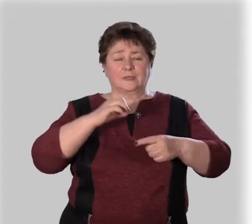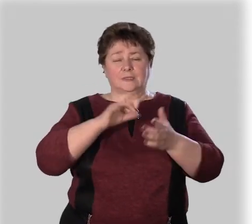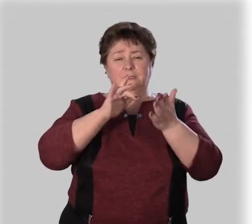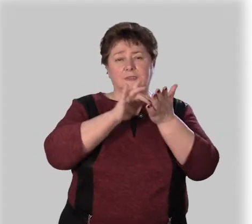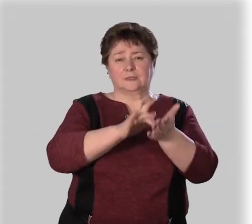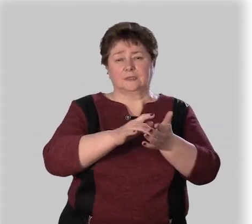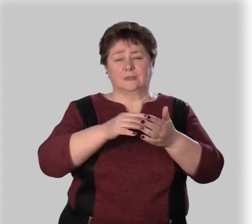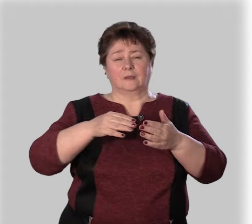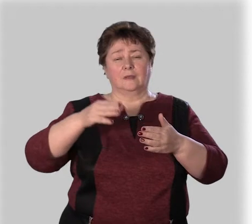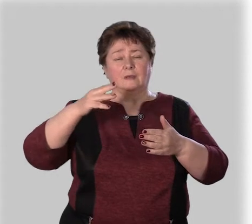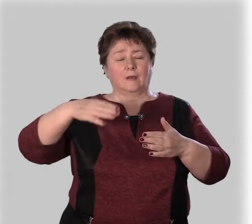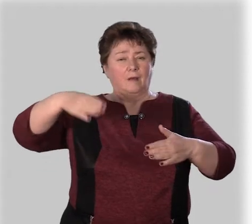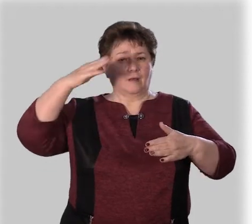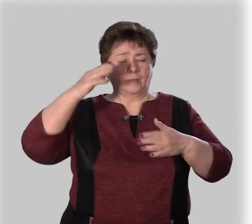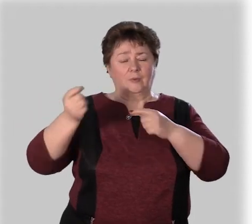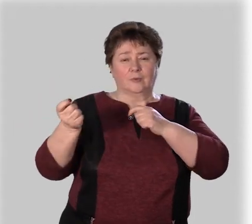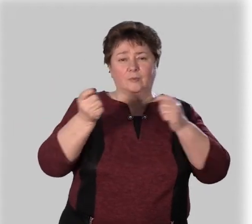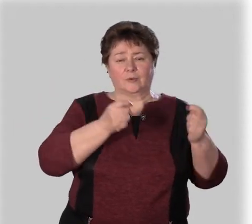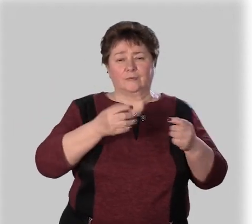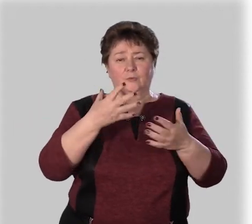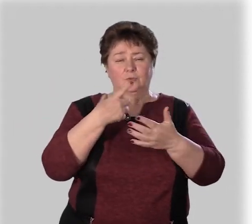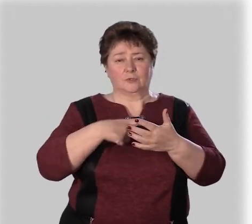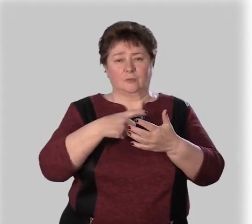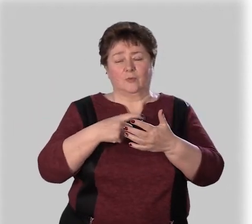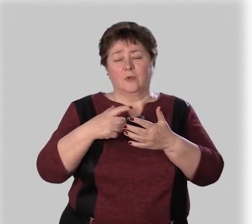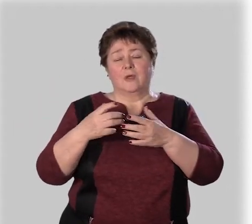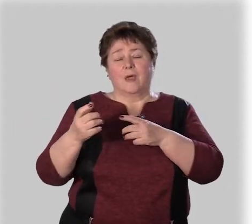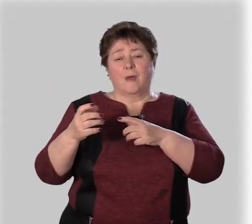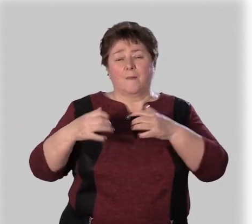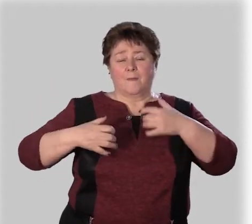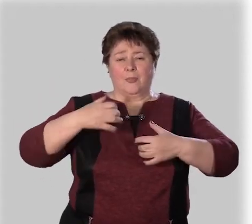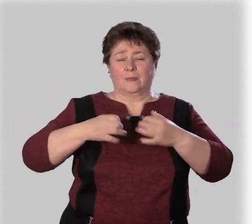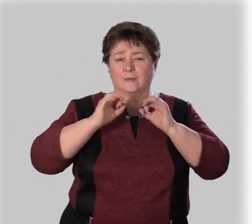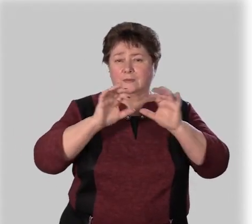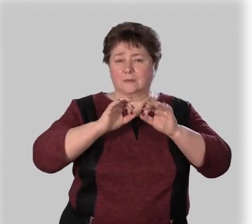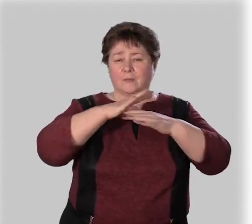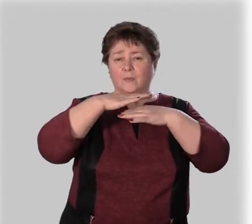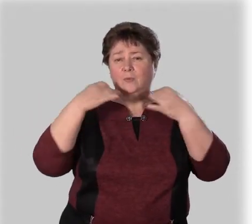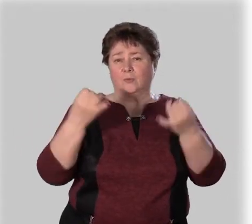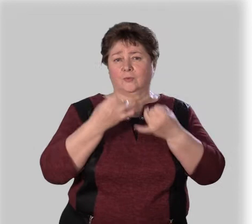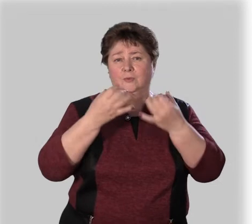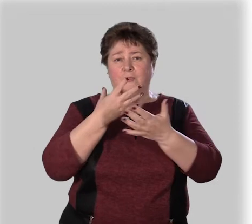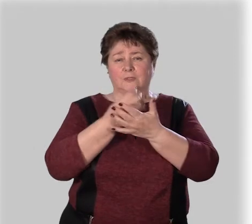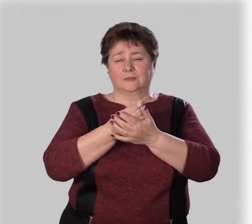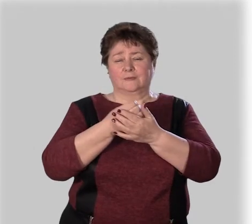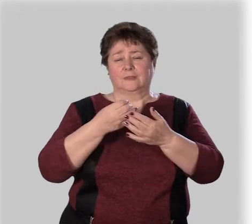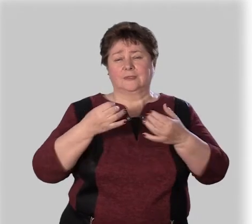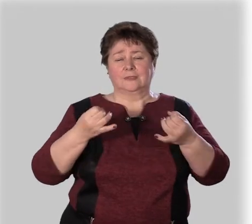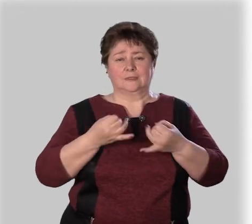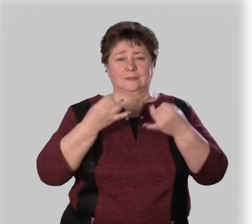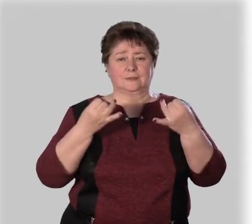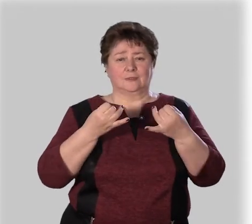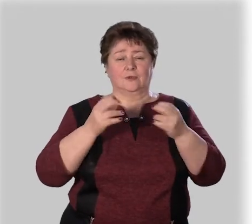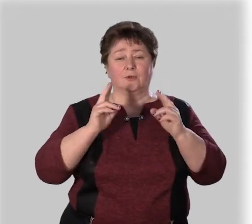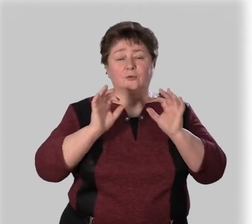Возвратившись из экспедиции, капитан привёз с собой у медведя. Он рассказал нам много интересного о своих